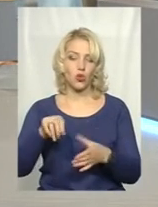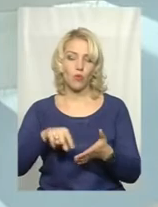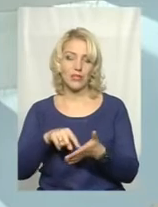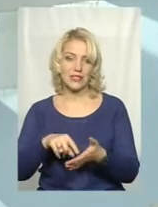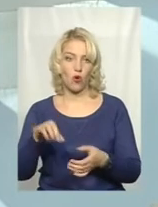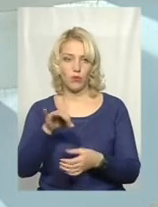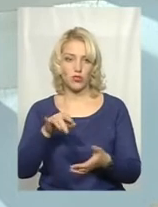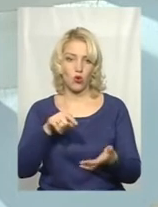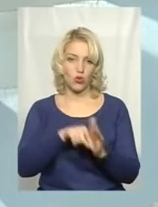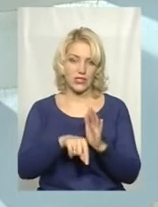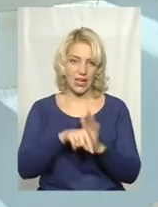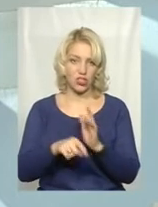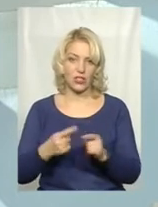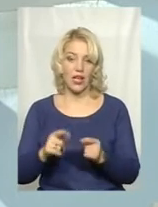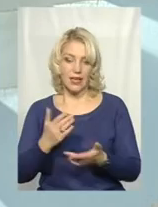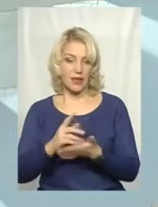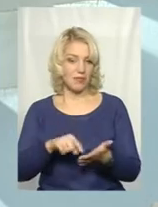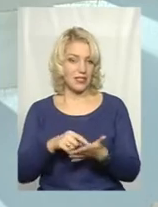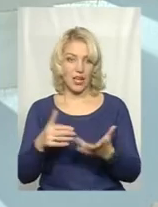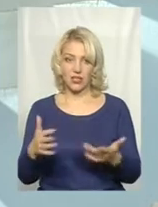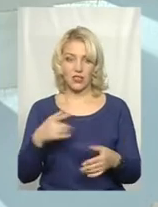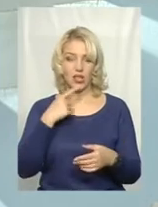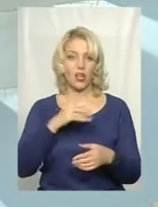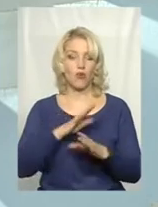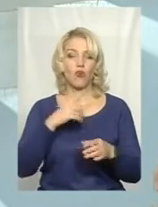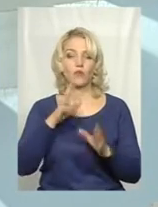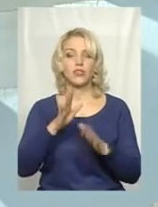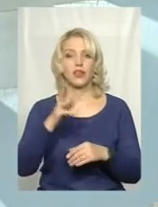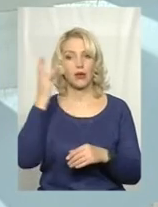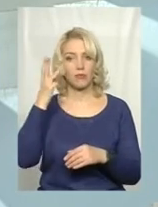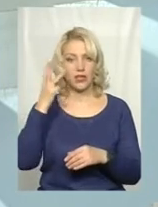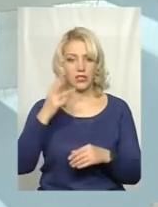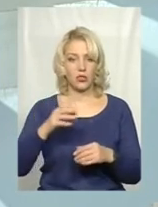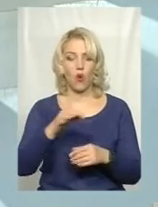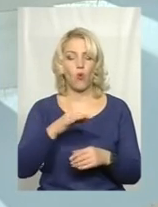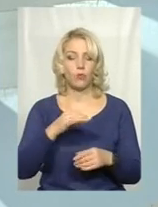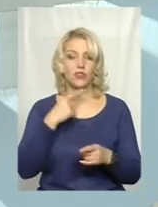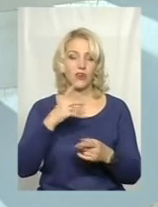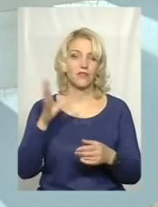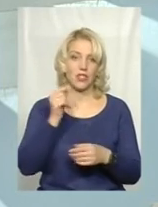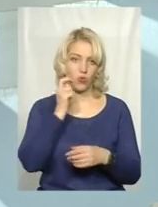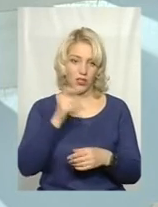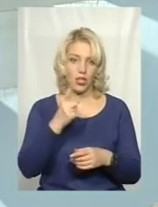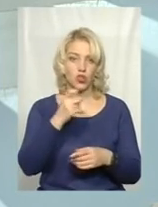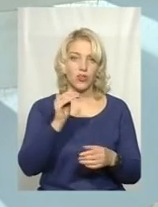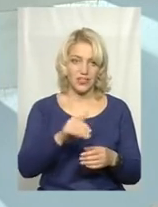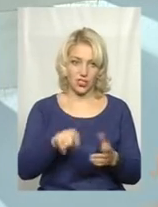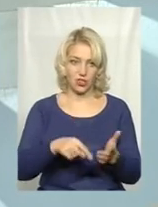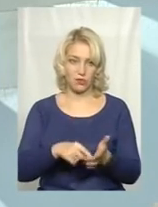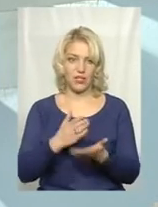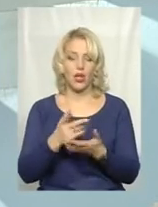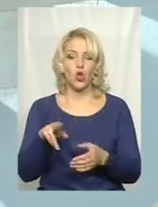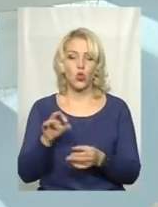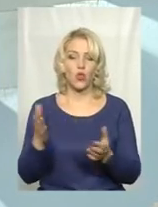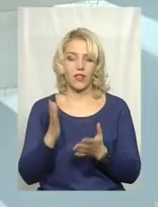значення. Міста ж є різні, насправді. Ми ж не говоримо тільки міста Хмельницької області, ми говоримо про міста України. нас є 100 тисячні міста, до яких буде